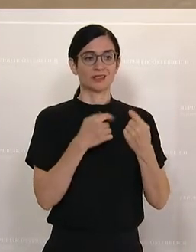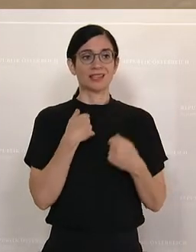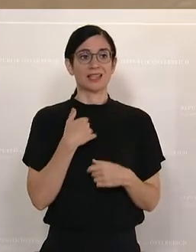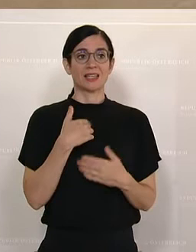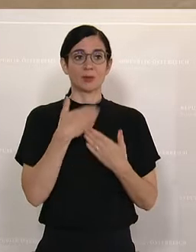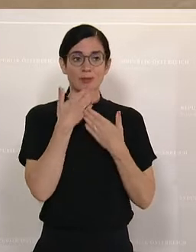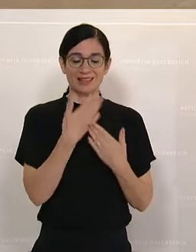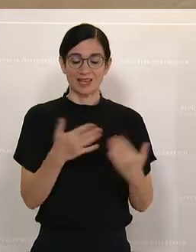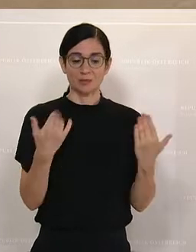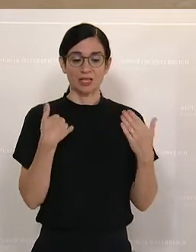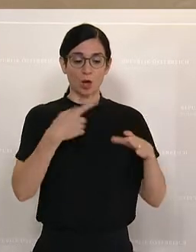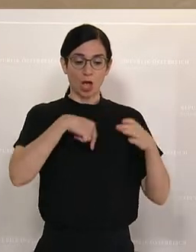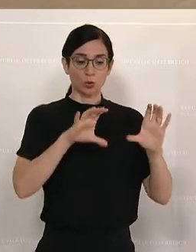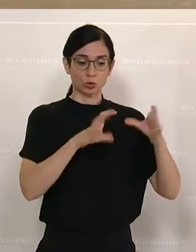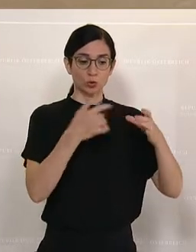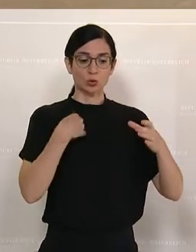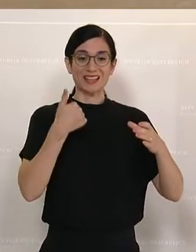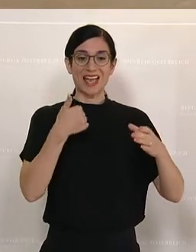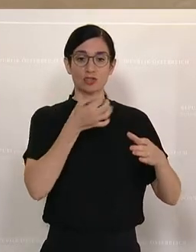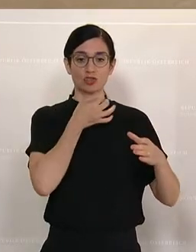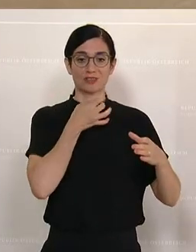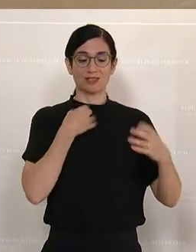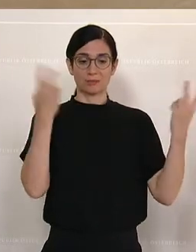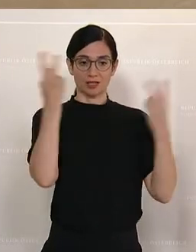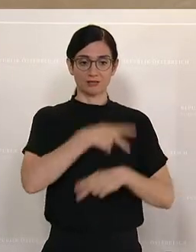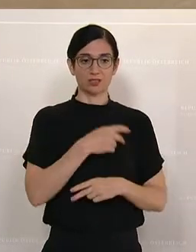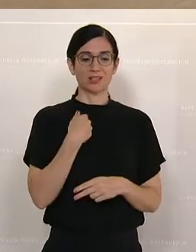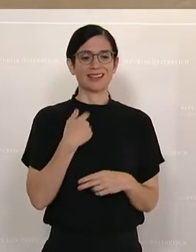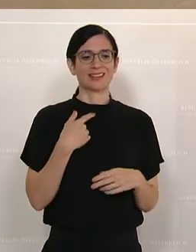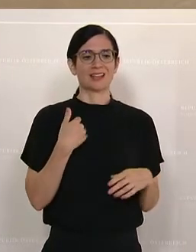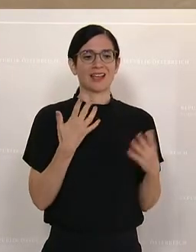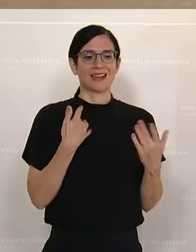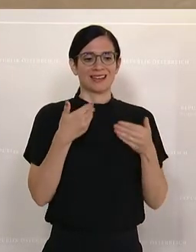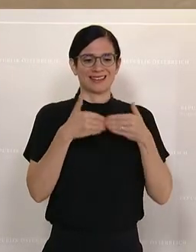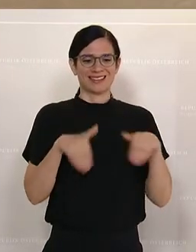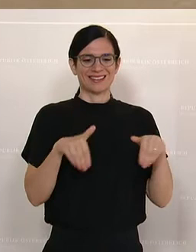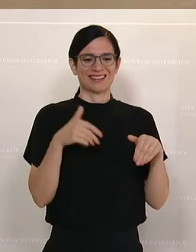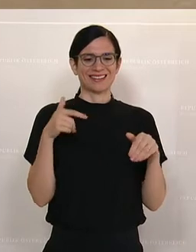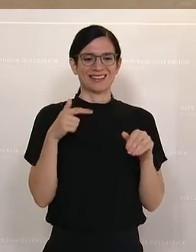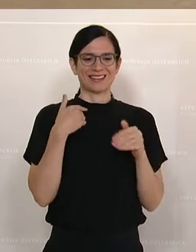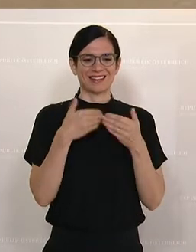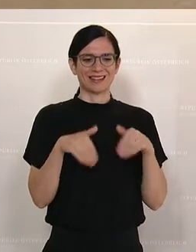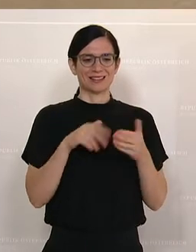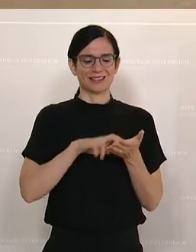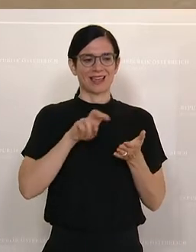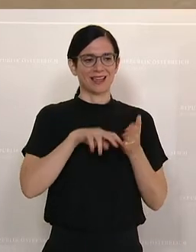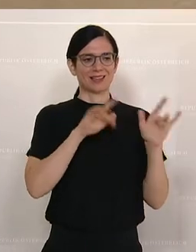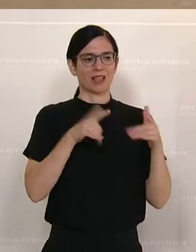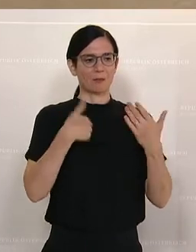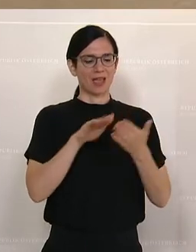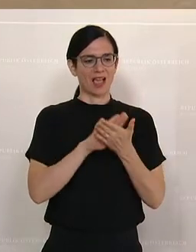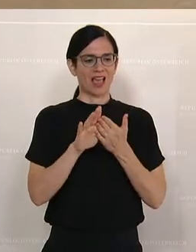Antrages im Ausschuss, nämlich Erleichterungen und Rechtssicherheit für Grenzgänger zu schaffen. Tausende